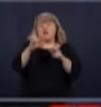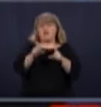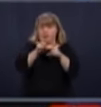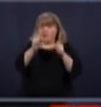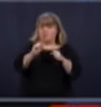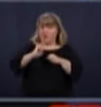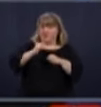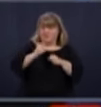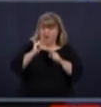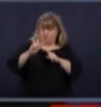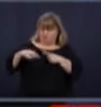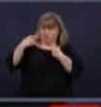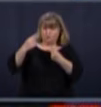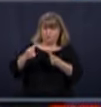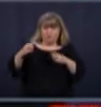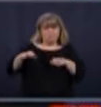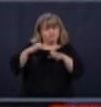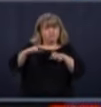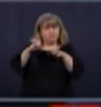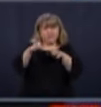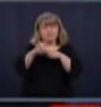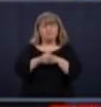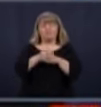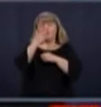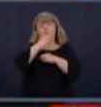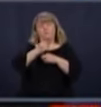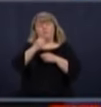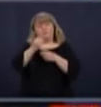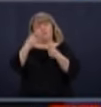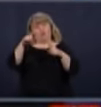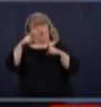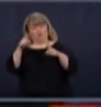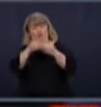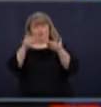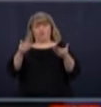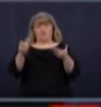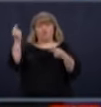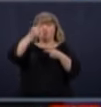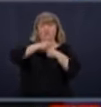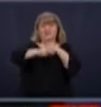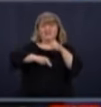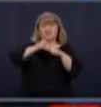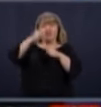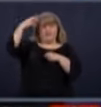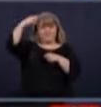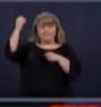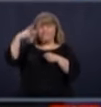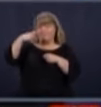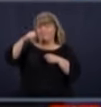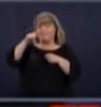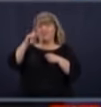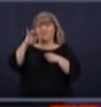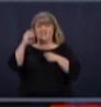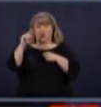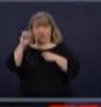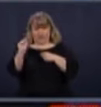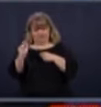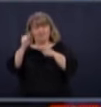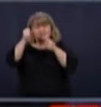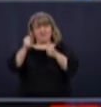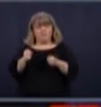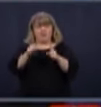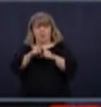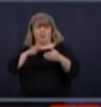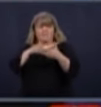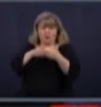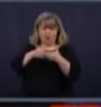Puis c'est une bonne occasion, la Journée nationale des Patriots, de se dire qu'on est capables de passer à travers les épreuves. On a une grosse devant